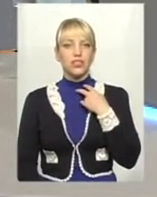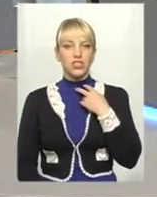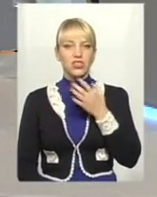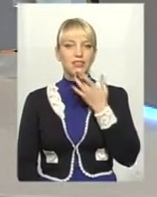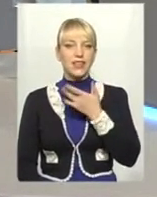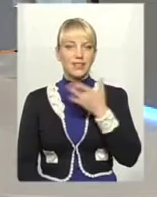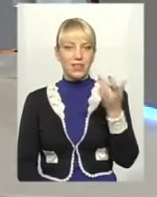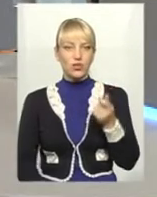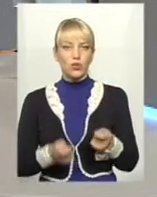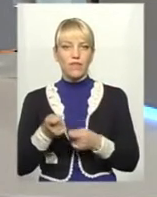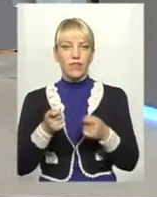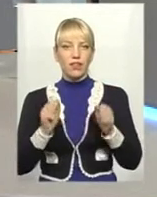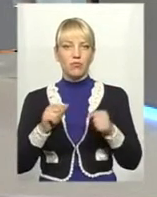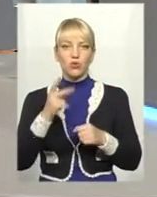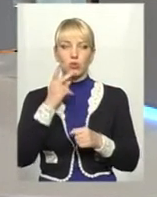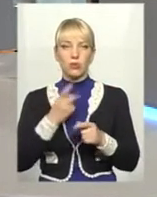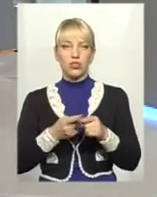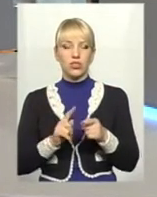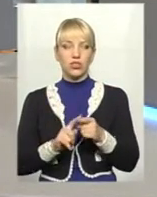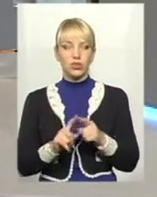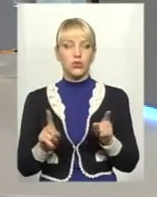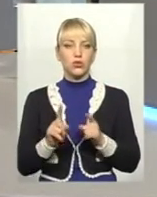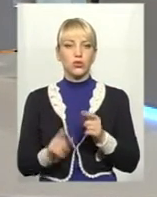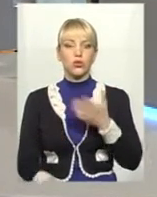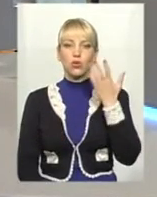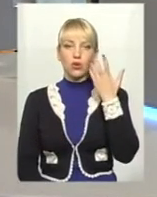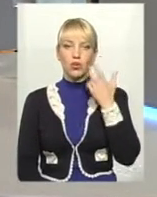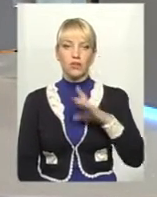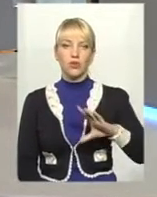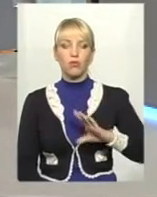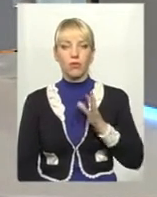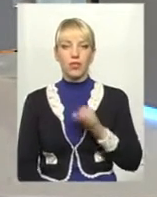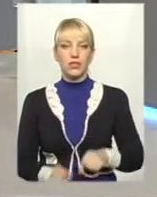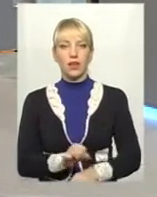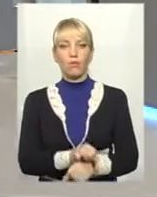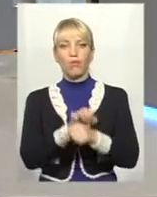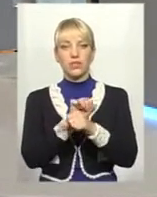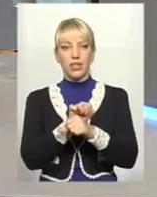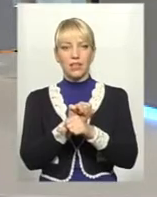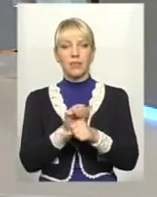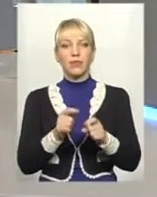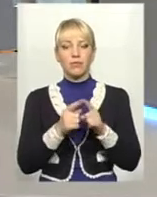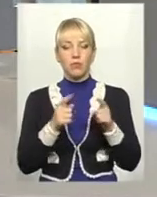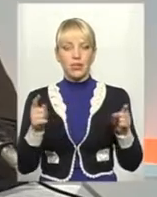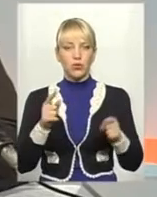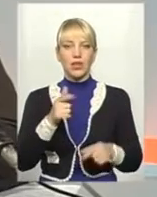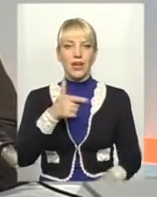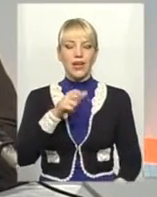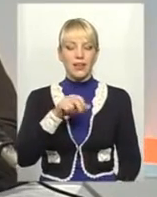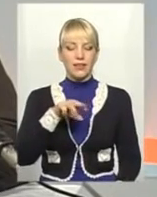влади можна побачити з того, що коли відбувалися повстання у періоді гетманату, директорії, то